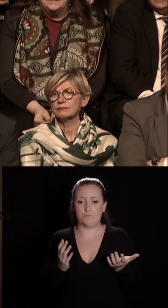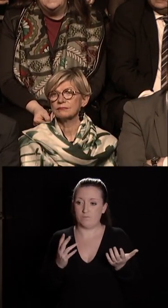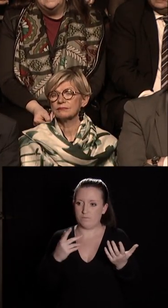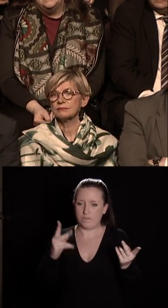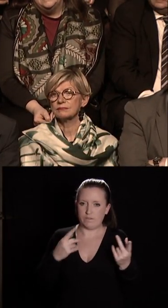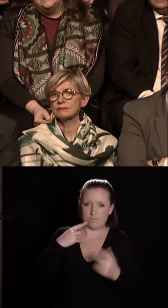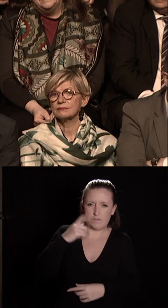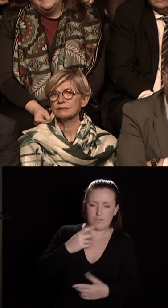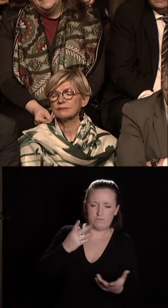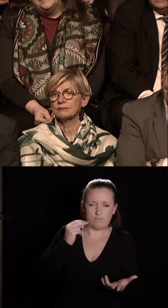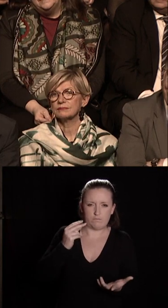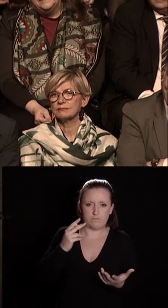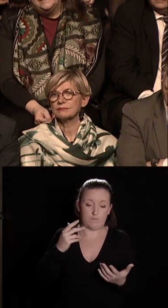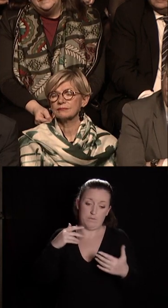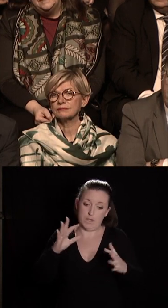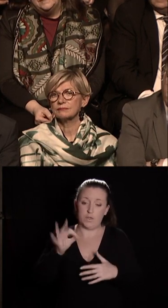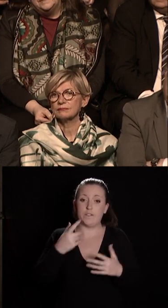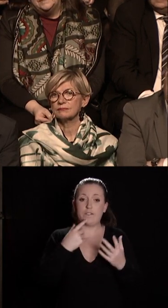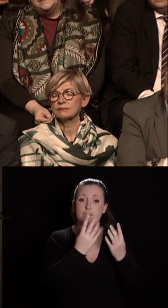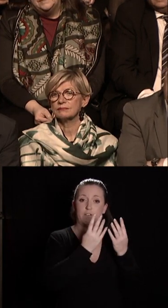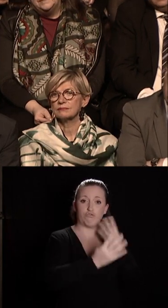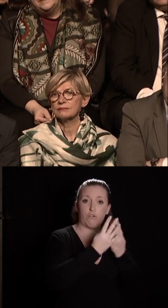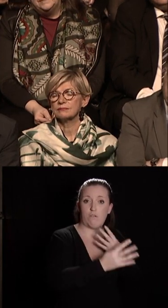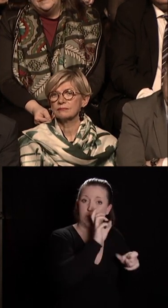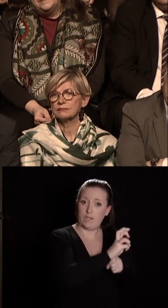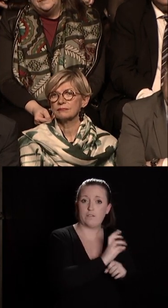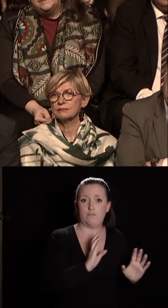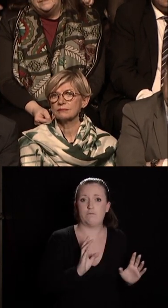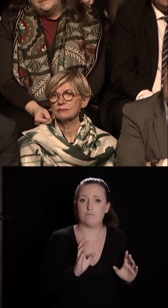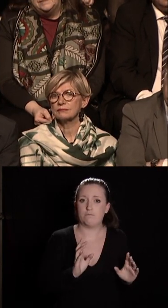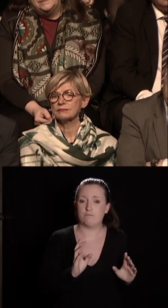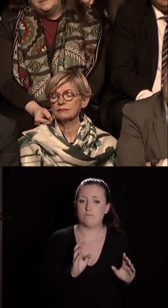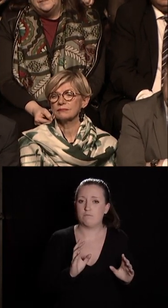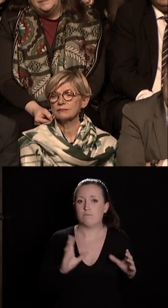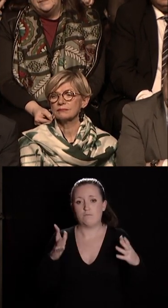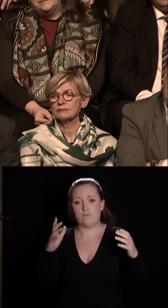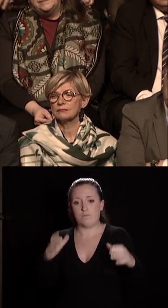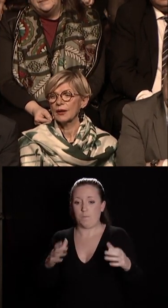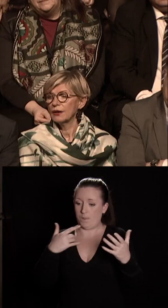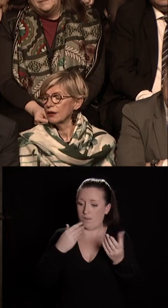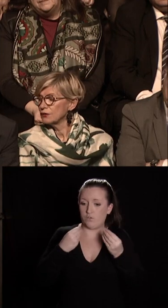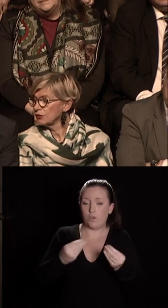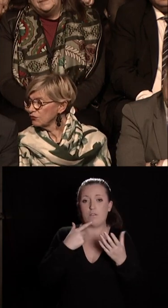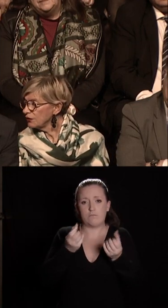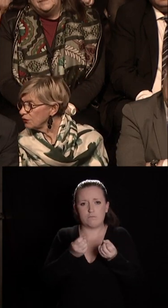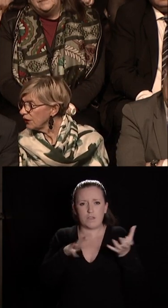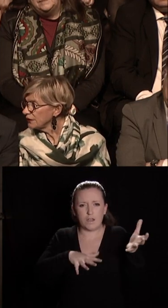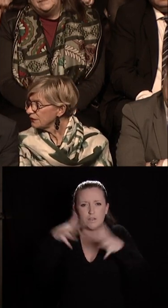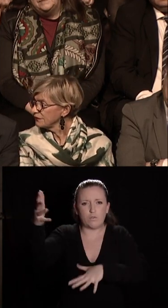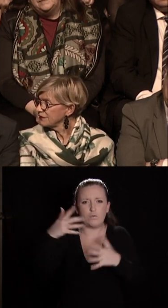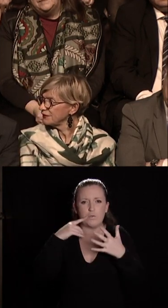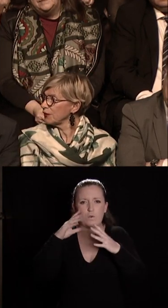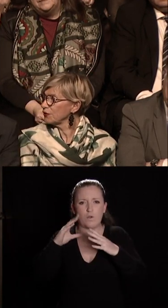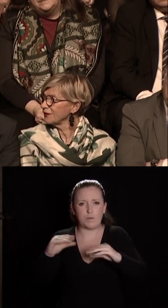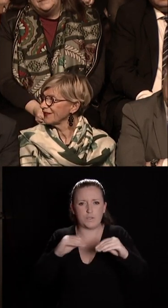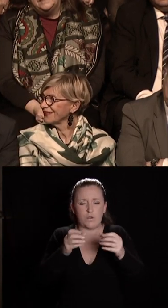préserve de ce fait nos espaces agricoles et viticoles. Il assume notre volonté de maintenir une évolution démographique